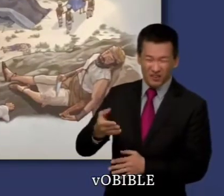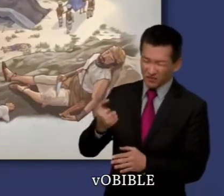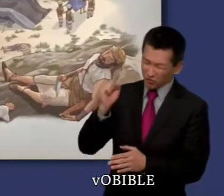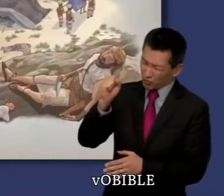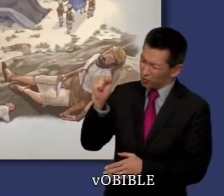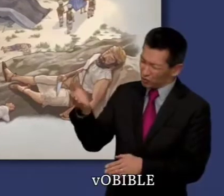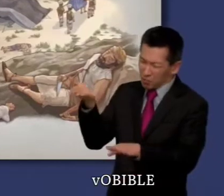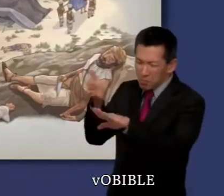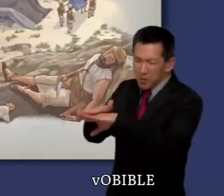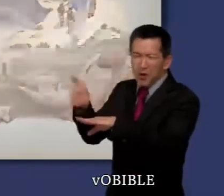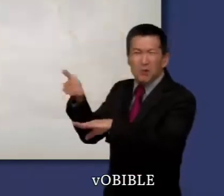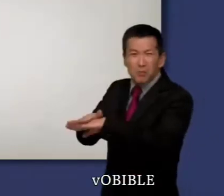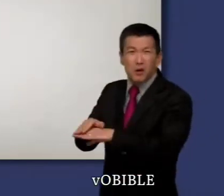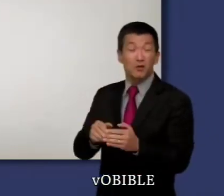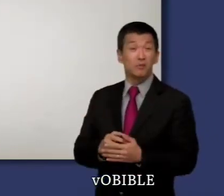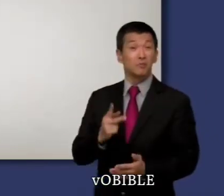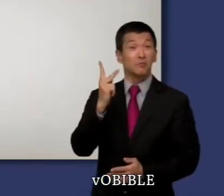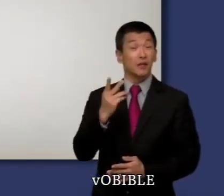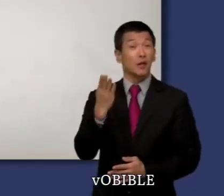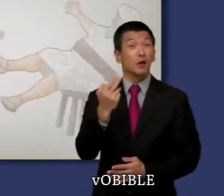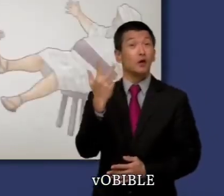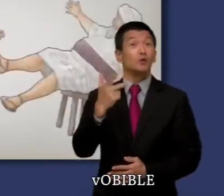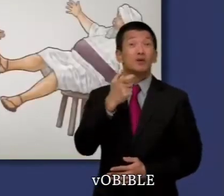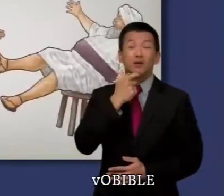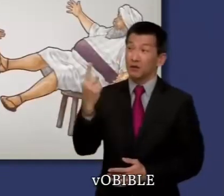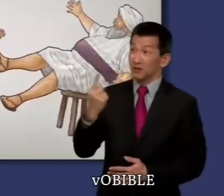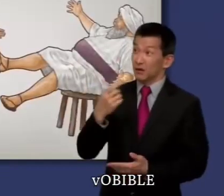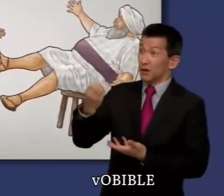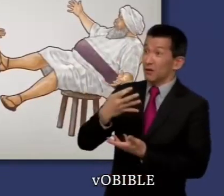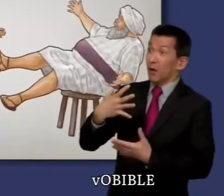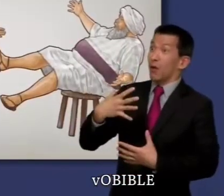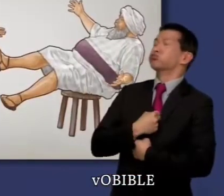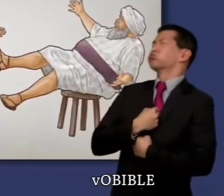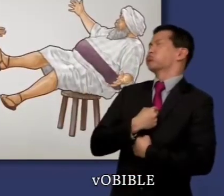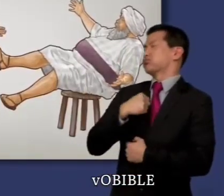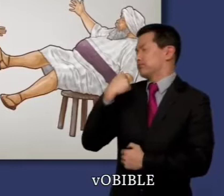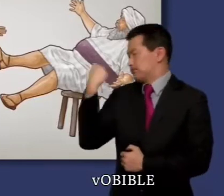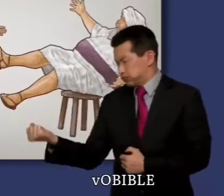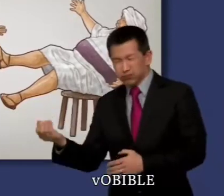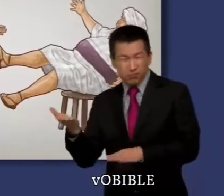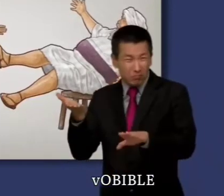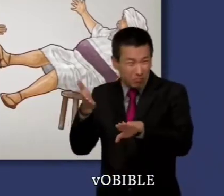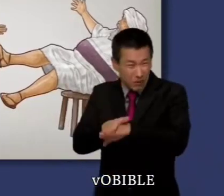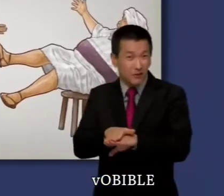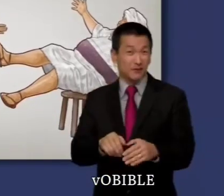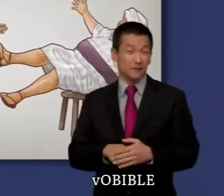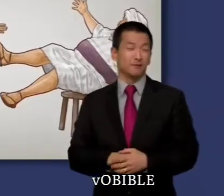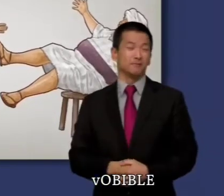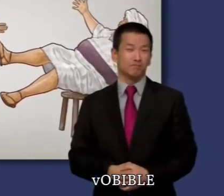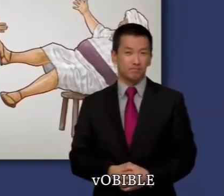d'Élie, Ophni et Phineas. Quand Élie, alors âgé de 98 ans, apprend la nouvelle,